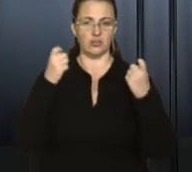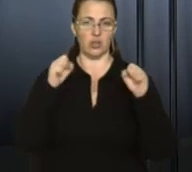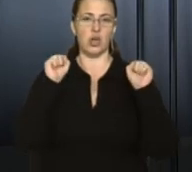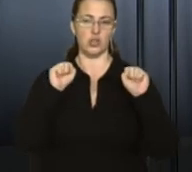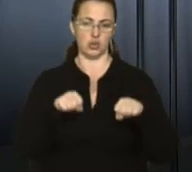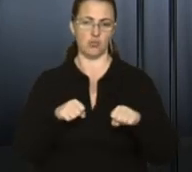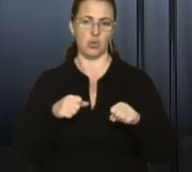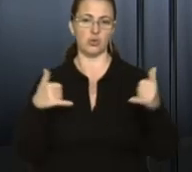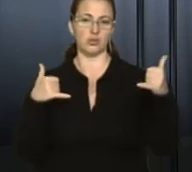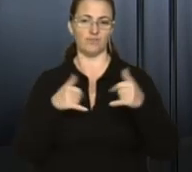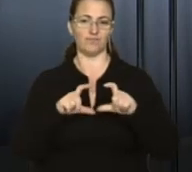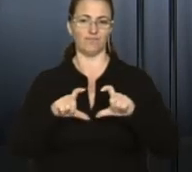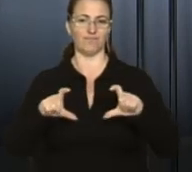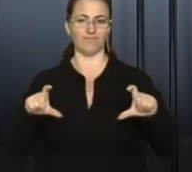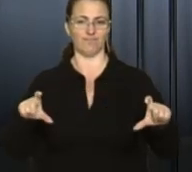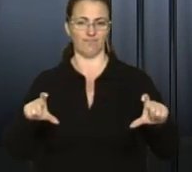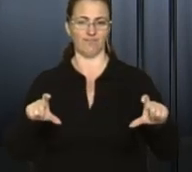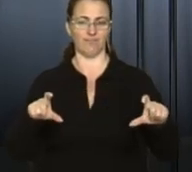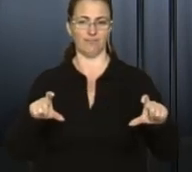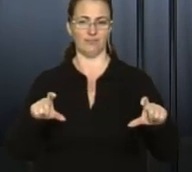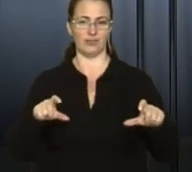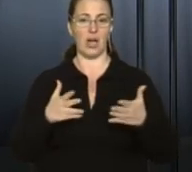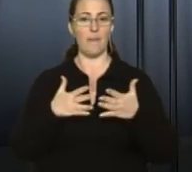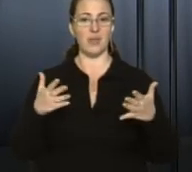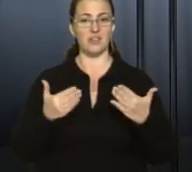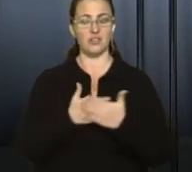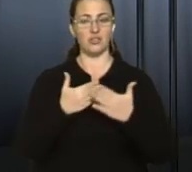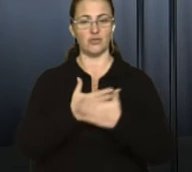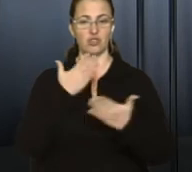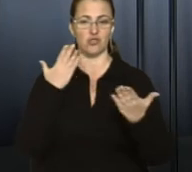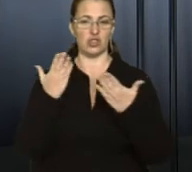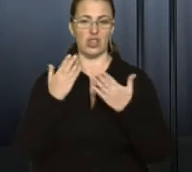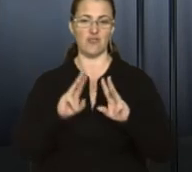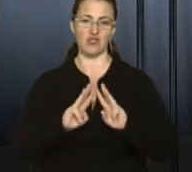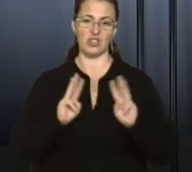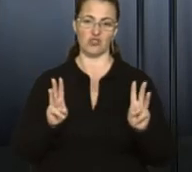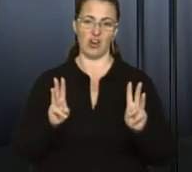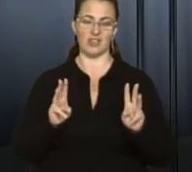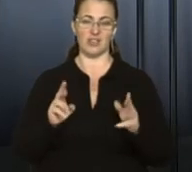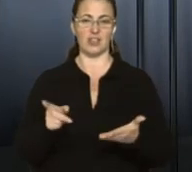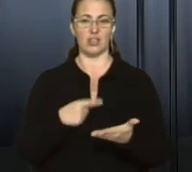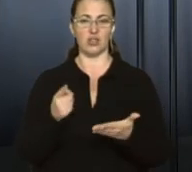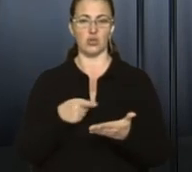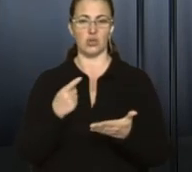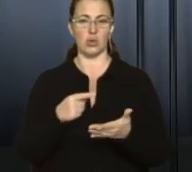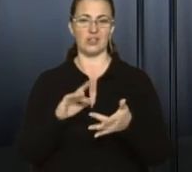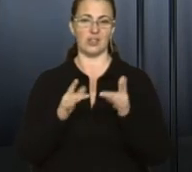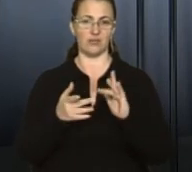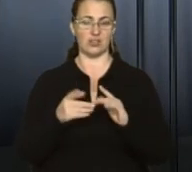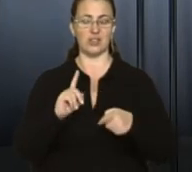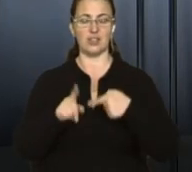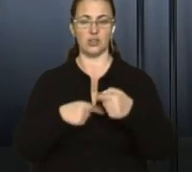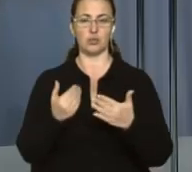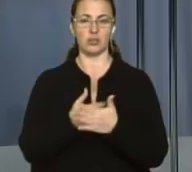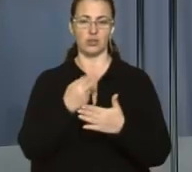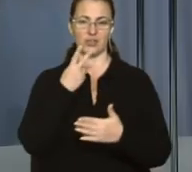повідомляти нам за номером нашої гарячої лінії. А більше новин читайте на нашому сайті та на сторінках у соцмережах. Наступний випуск